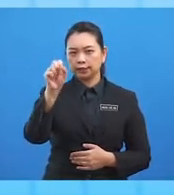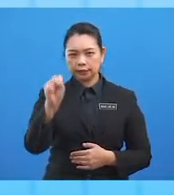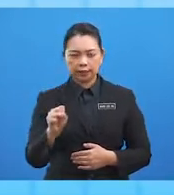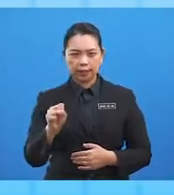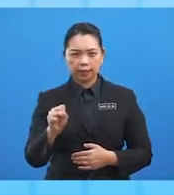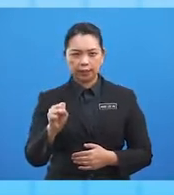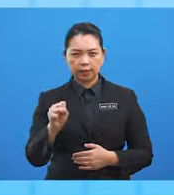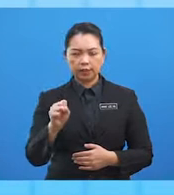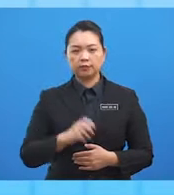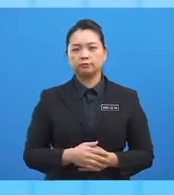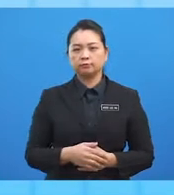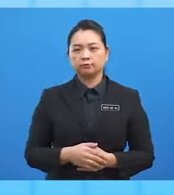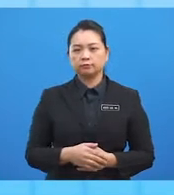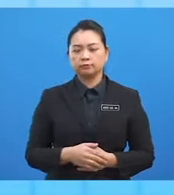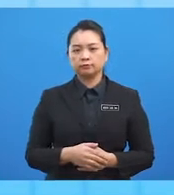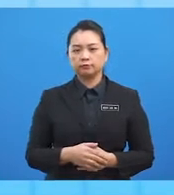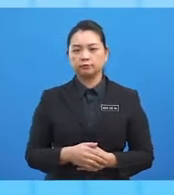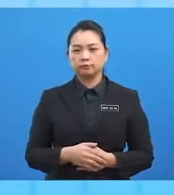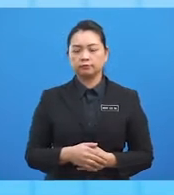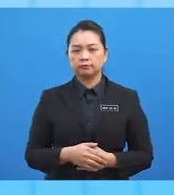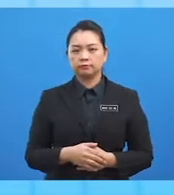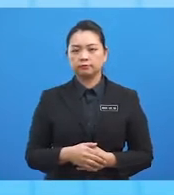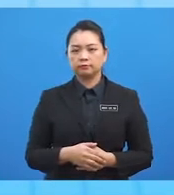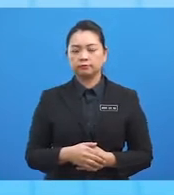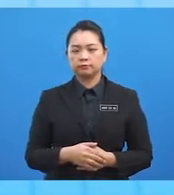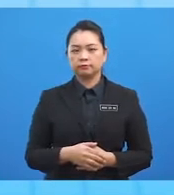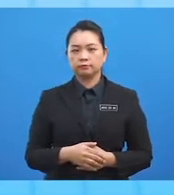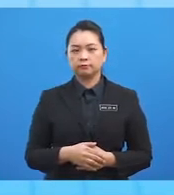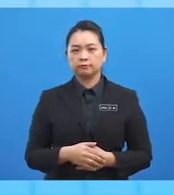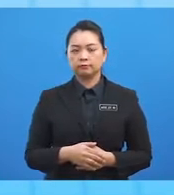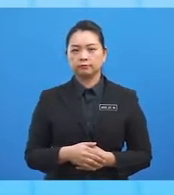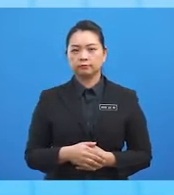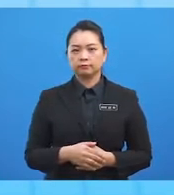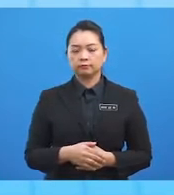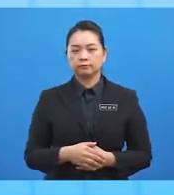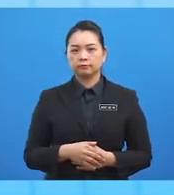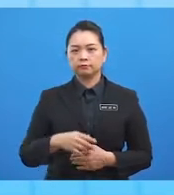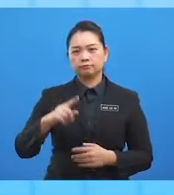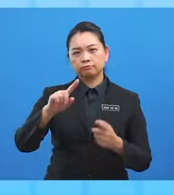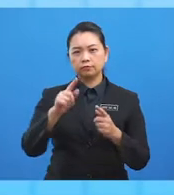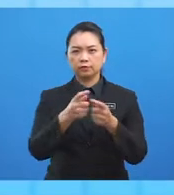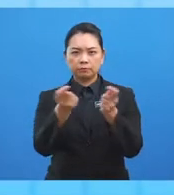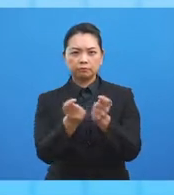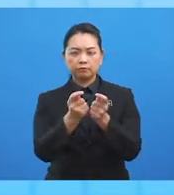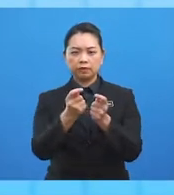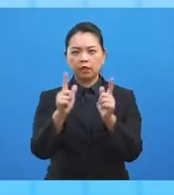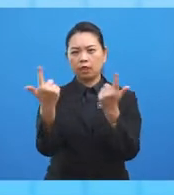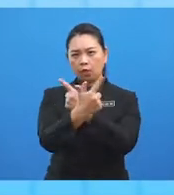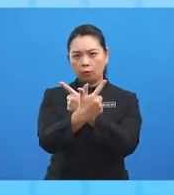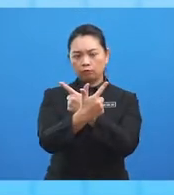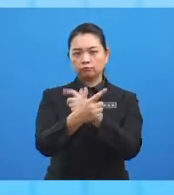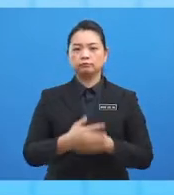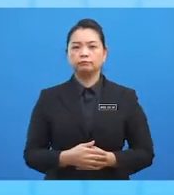selatan. Dua selarian latitude ini berada sebelah bertentangan dengan khatul